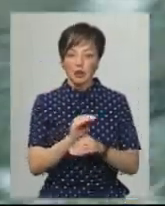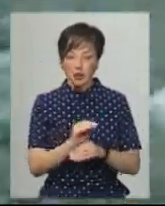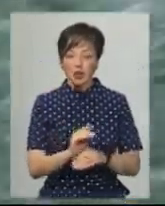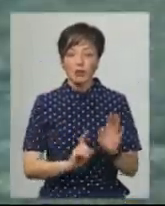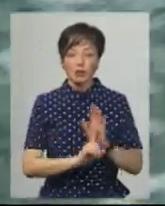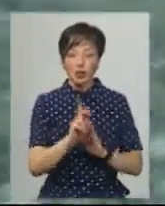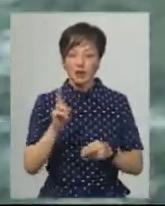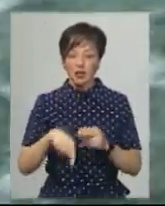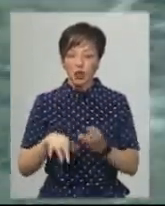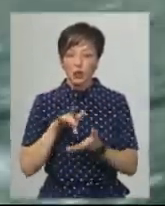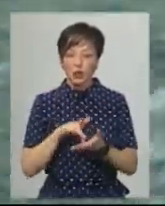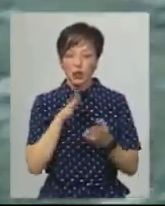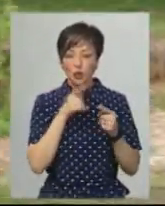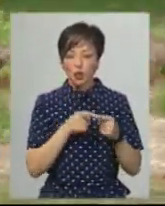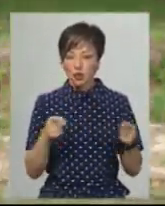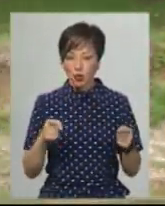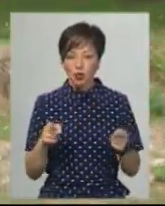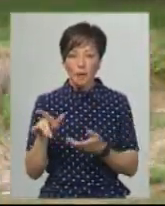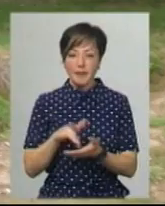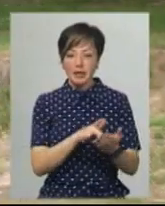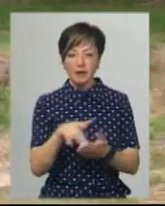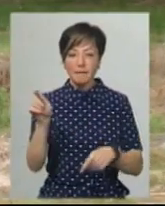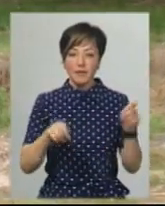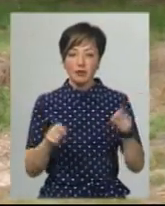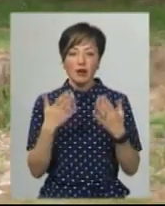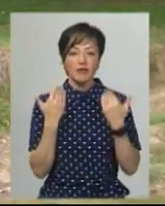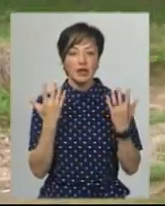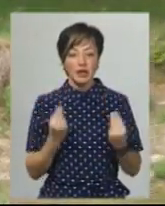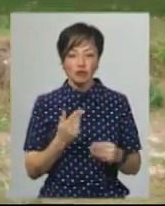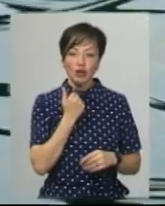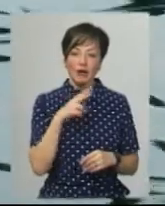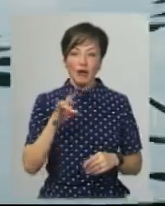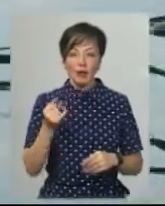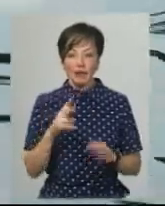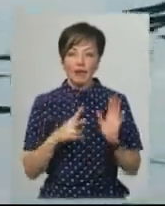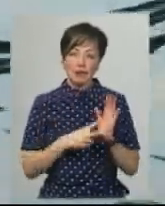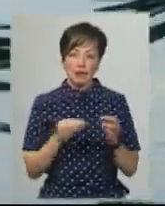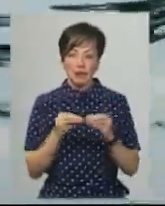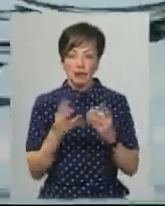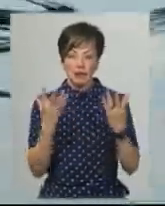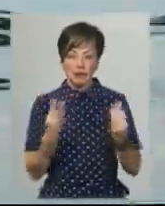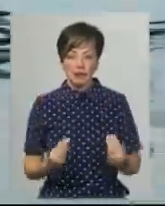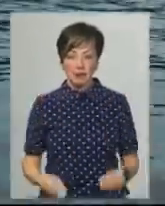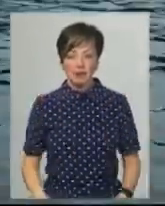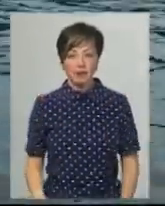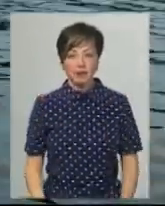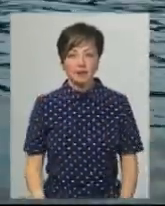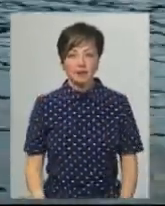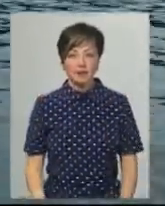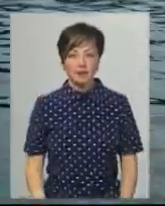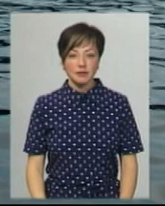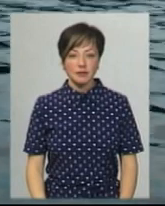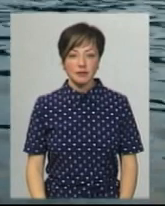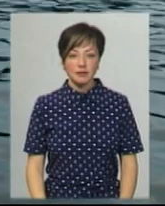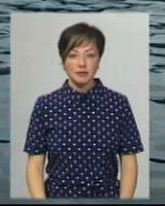початку і в кінці туристичного сезону мандрівники приїжджають на вихідні, а в червні-липні – на 7-10 діб. Анастасія Збродова, Віктор Кривий,